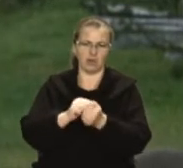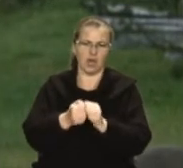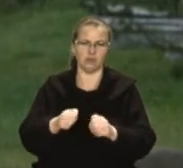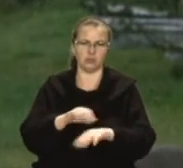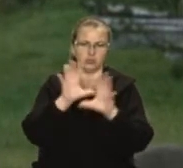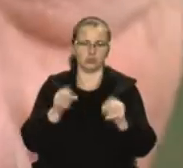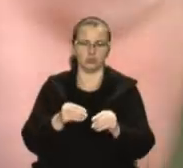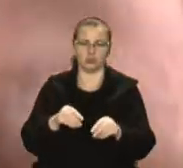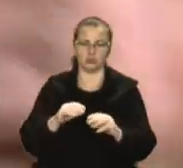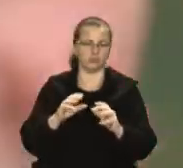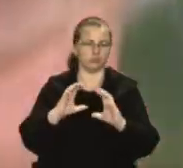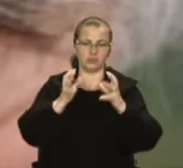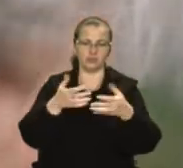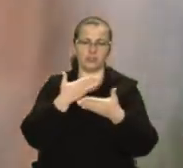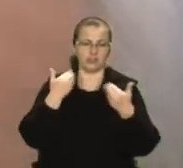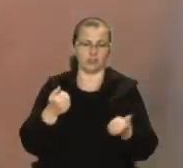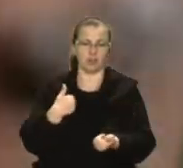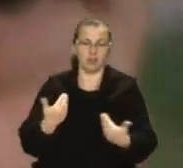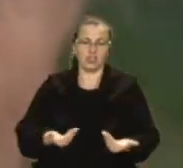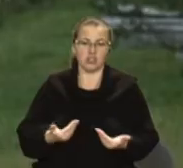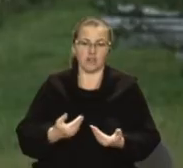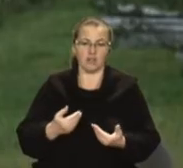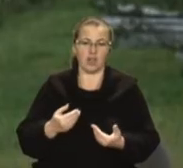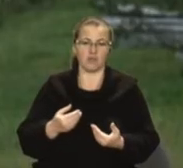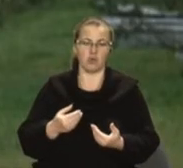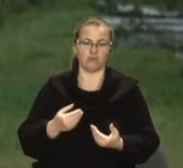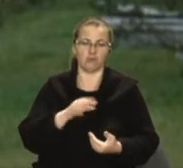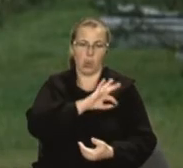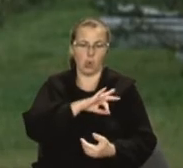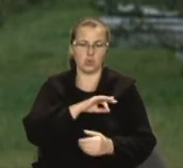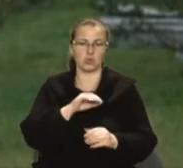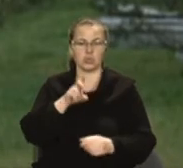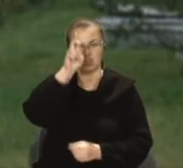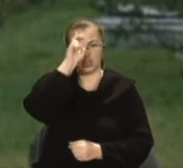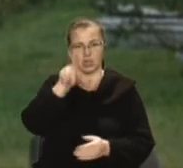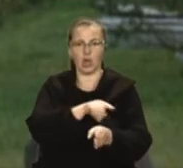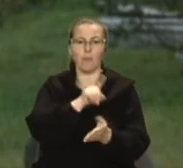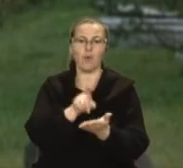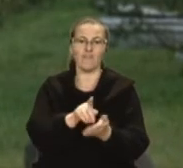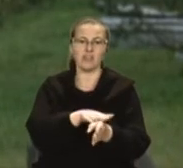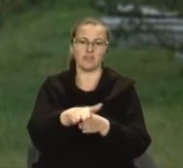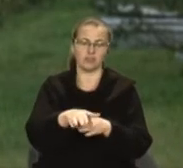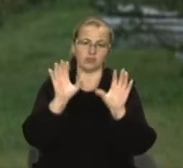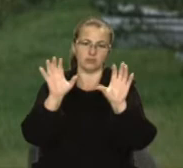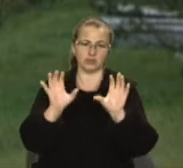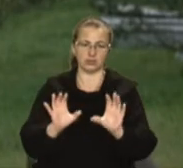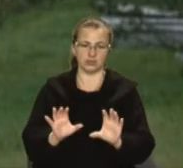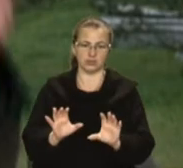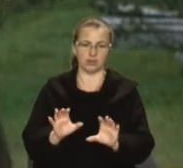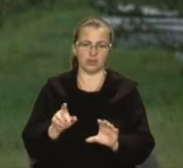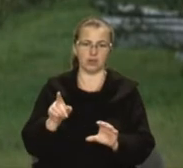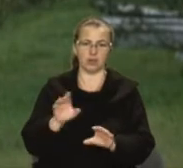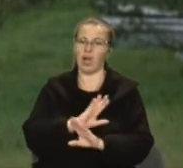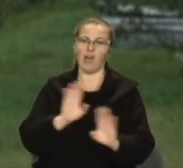цілий той комплекс. Ми живемо в правовій державі і повинні дотримуватися закону. Вони там